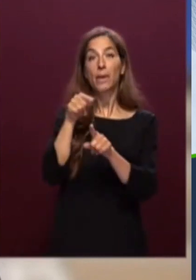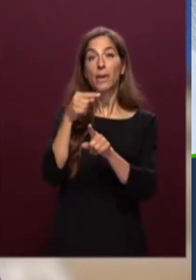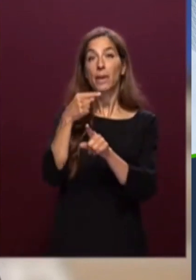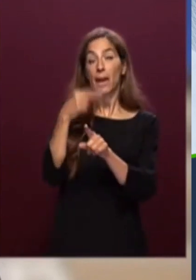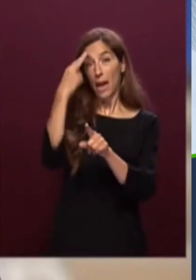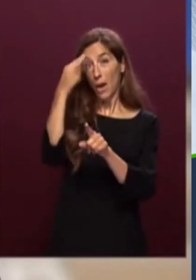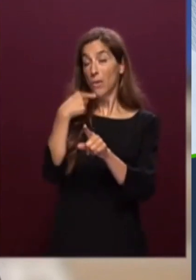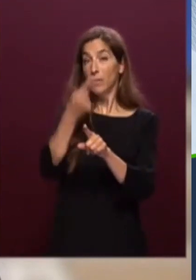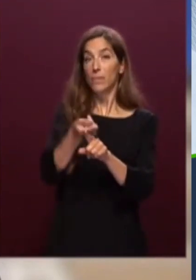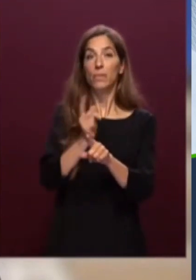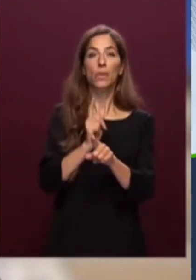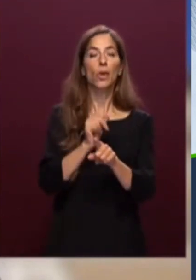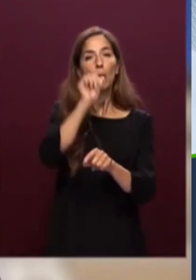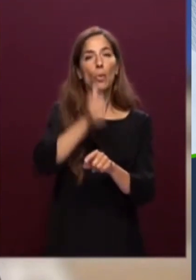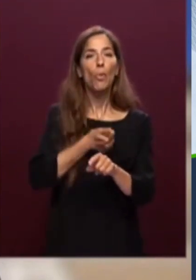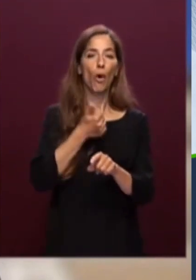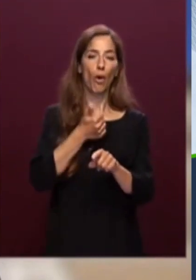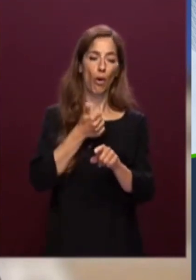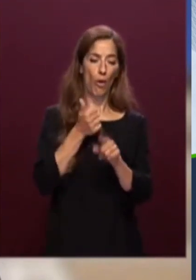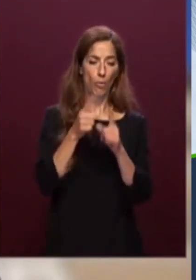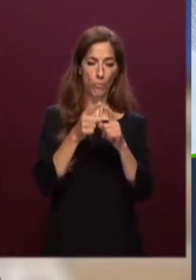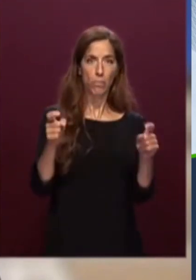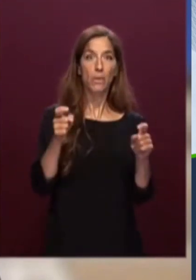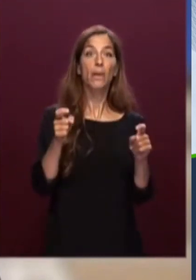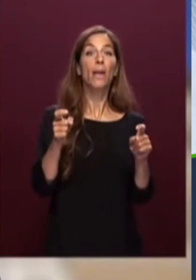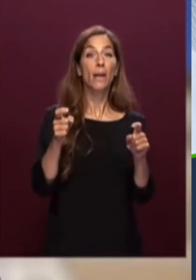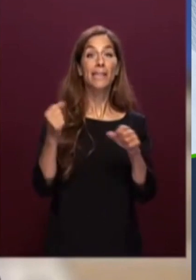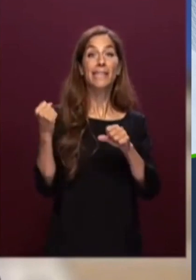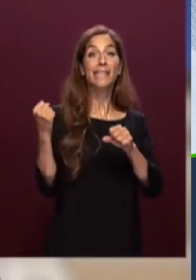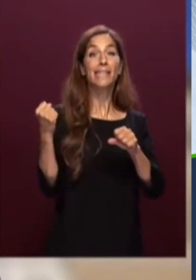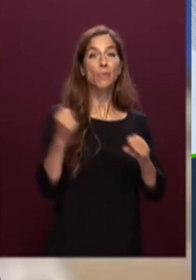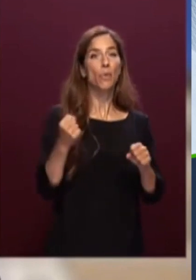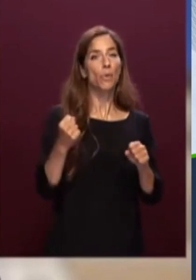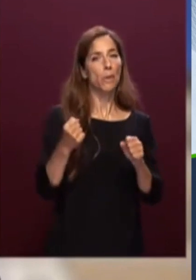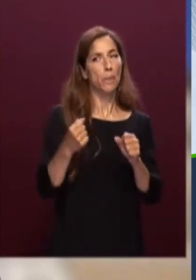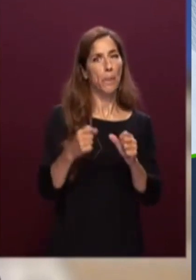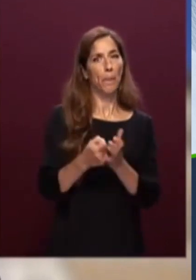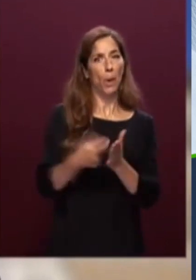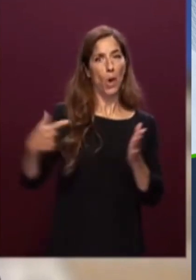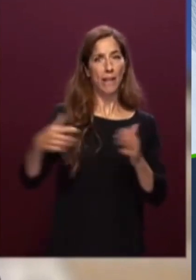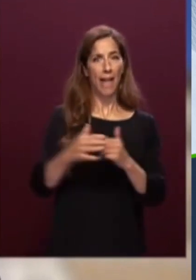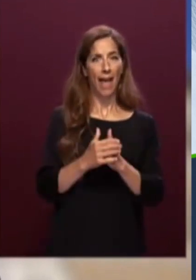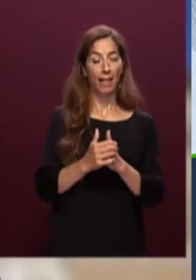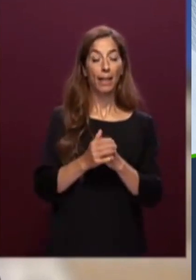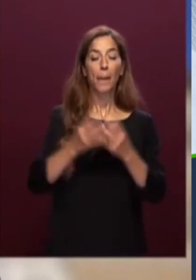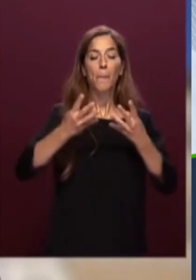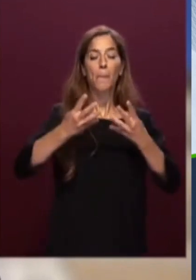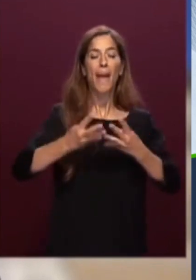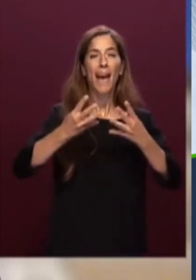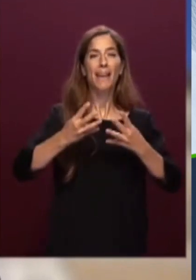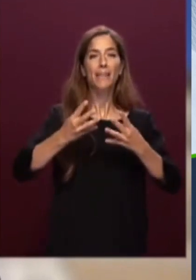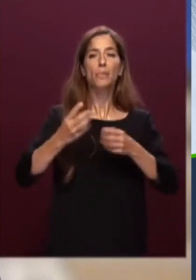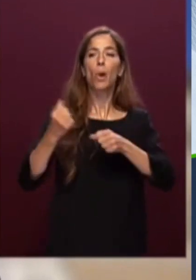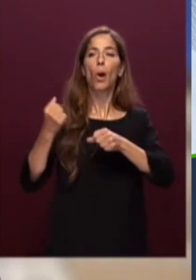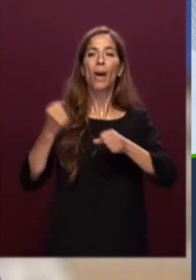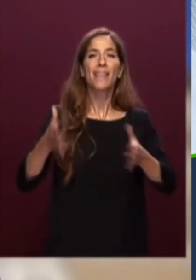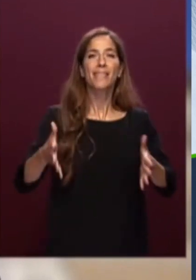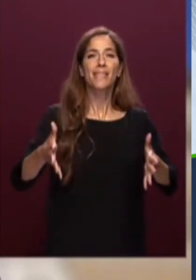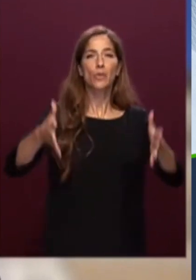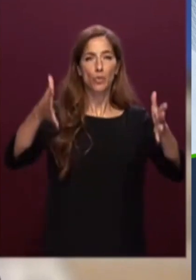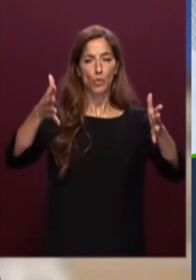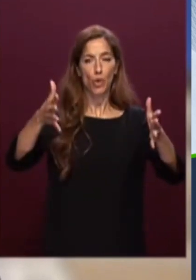il pluralismo delle istituzioni e aggiungo io nelle istituzioni vissuto con spirito di